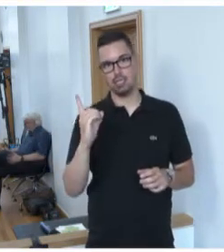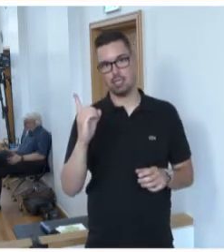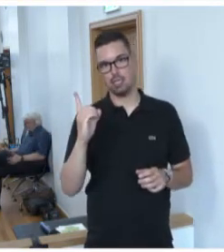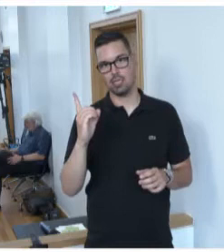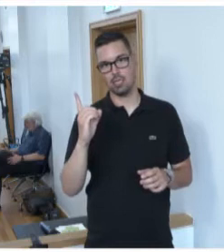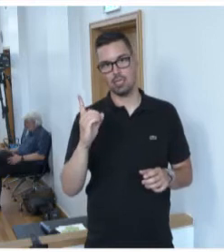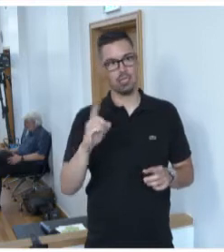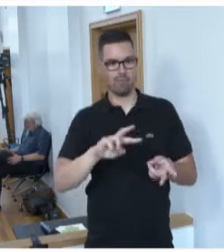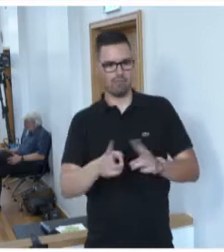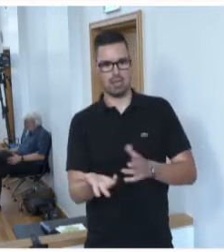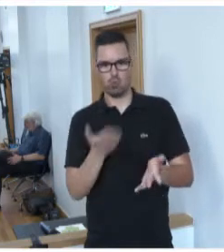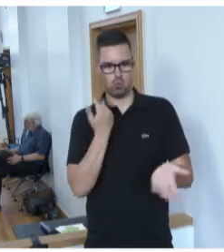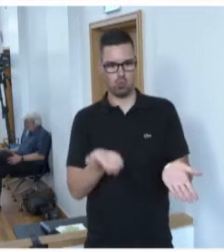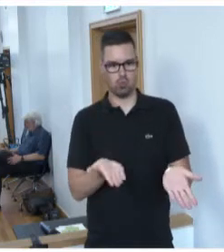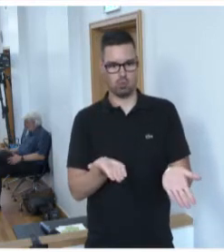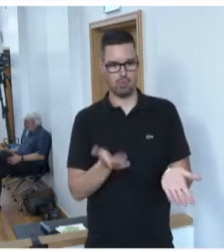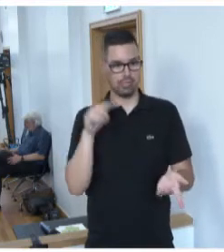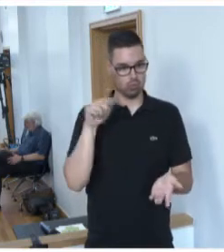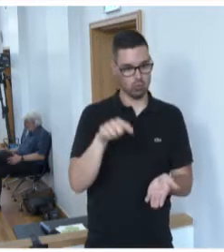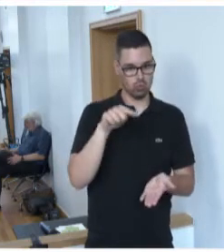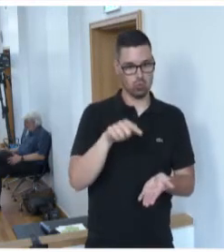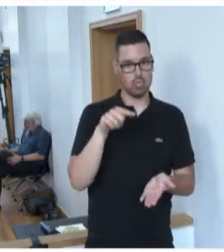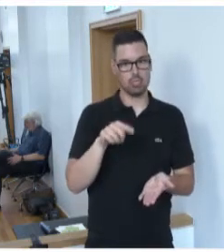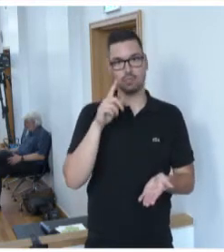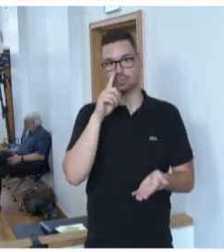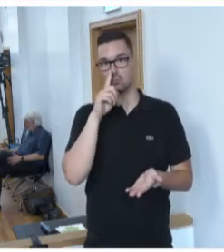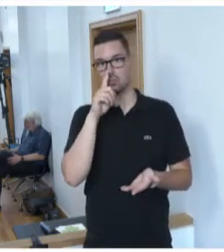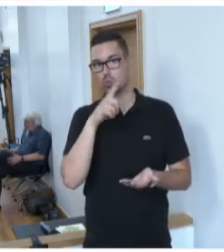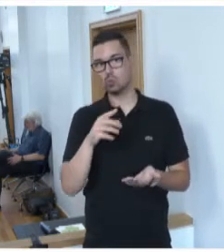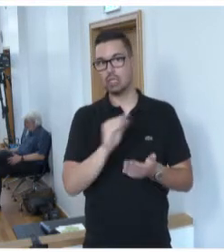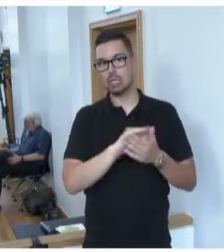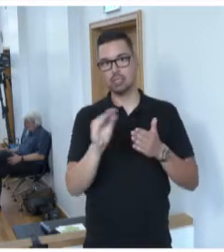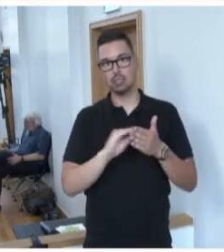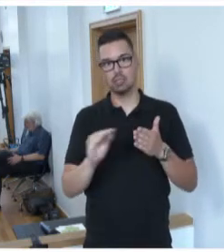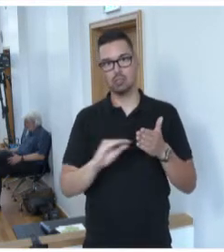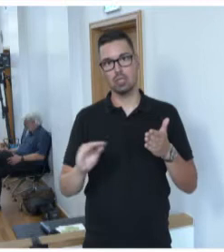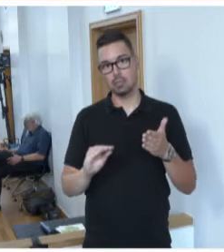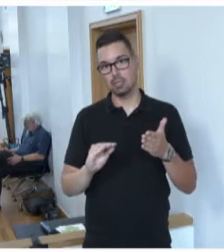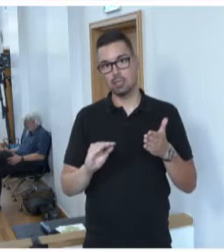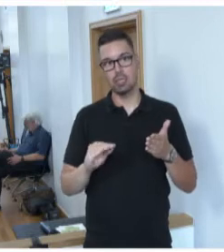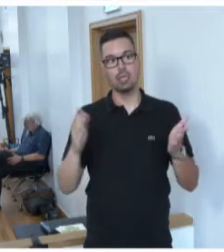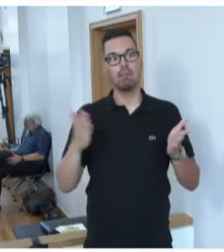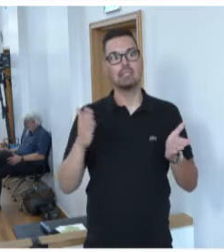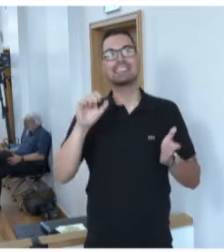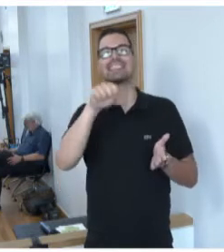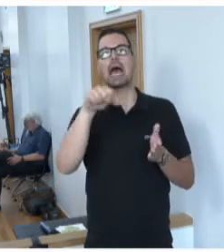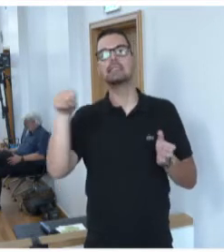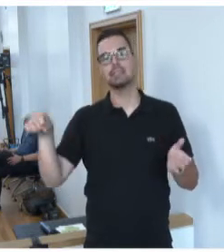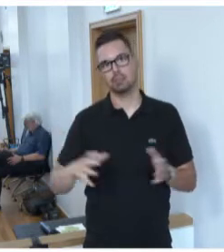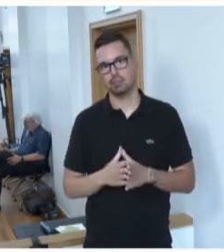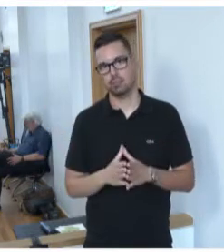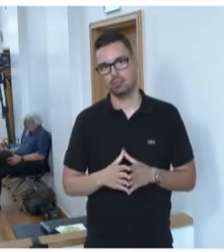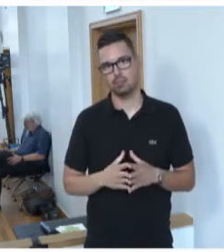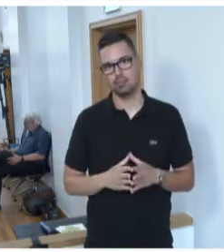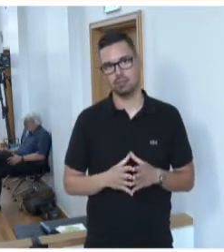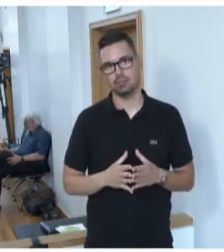verändert. Denn dort wird nur beschrieben, welche Punkte die Berufsordnung enthalten können. Es